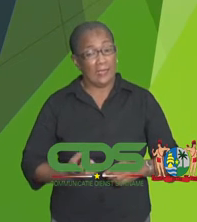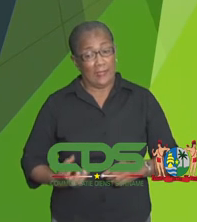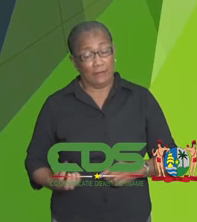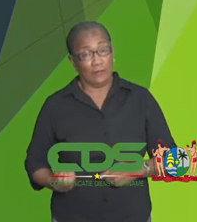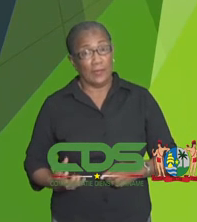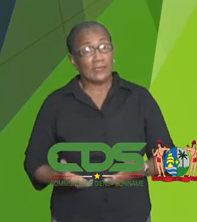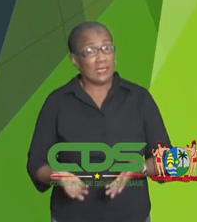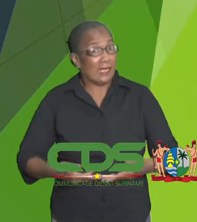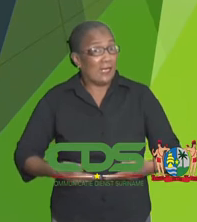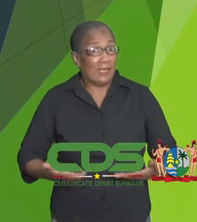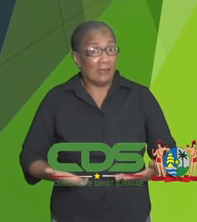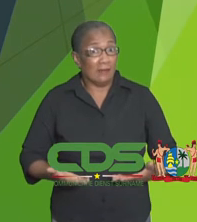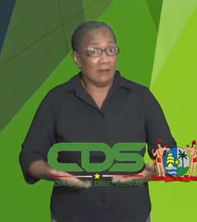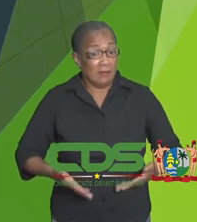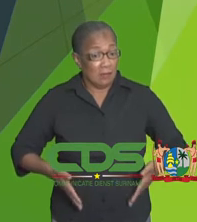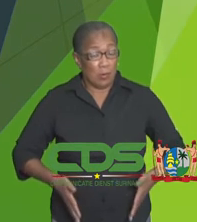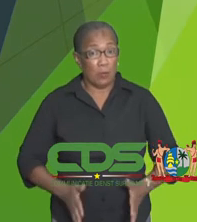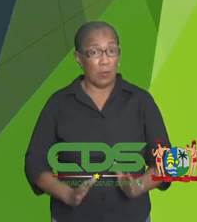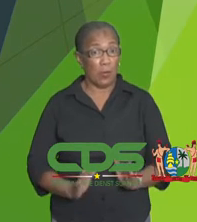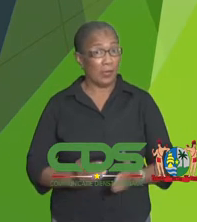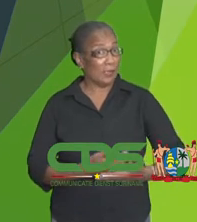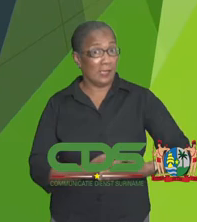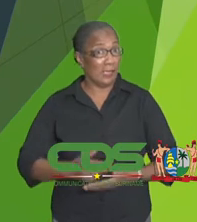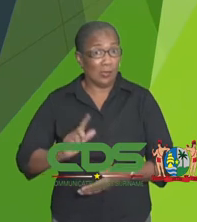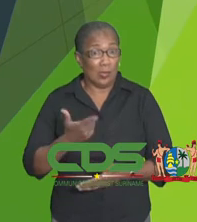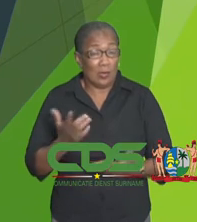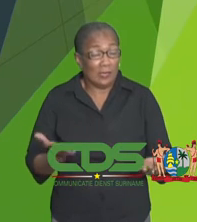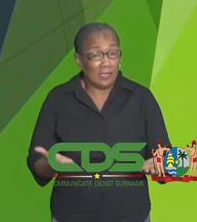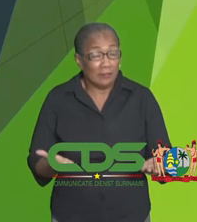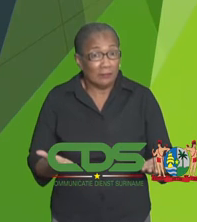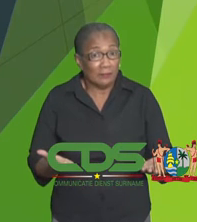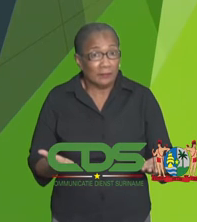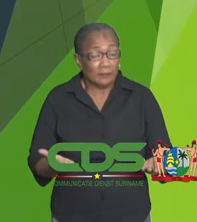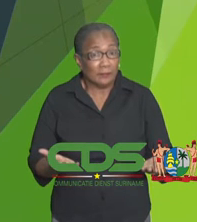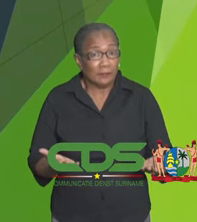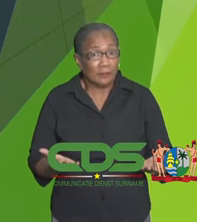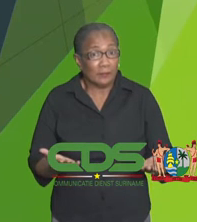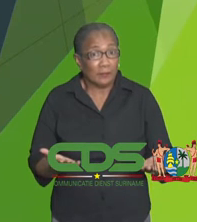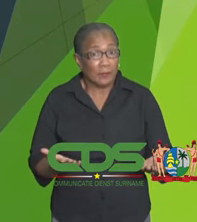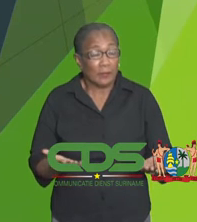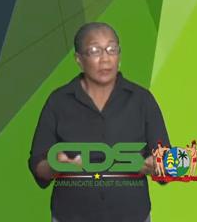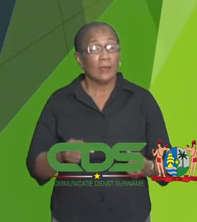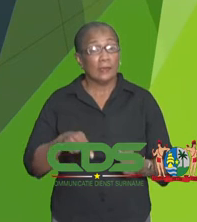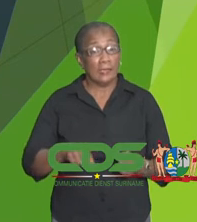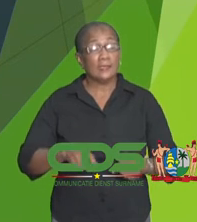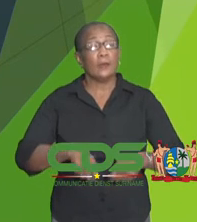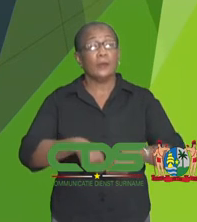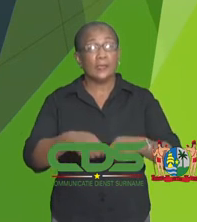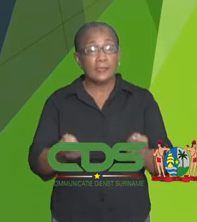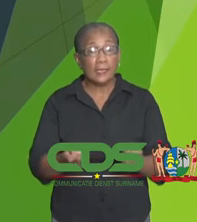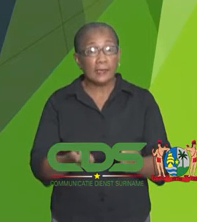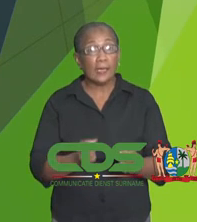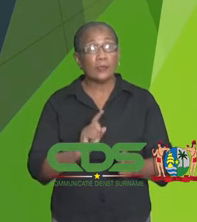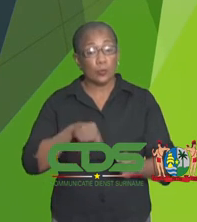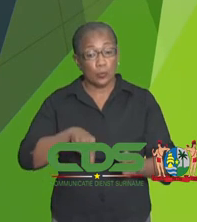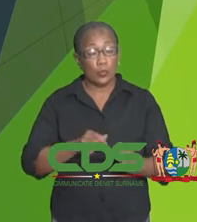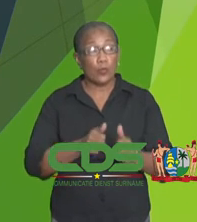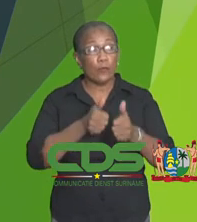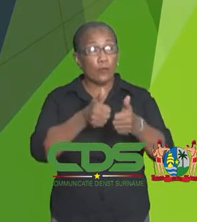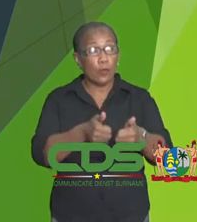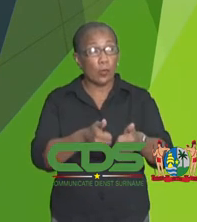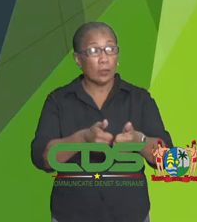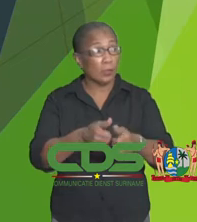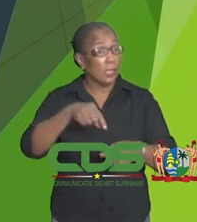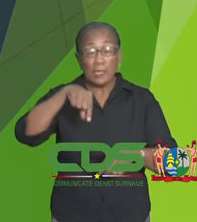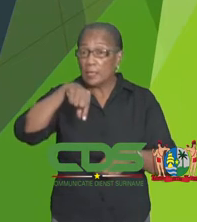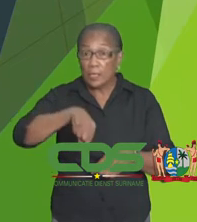ongeboren kind. Met dit in uw achterhoofd moeten we deze presentatie volgen. Wij zijn